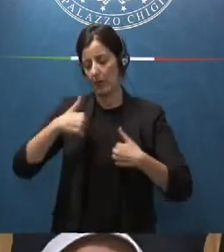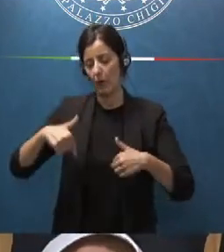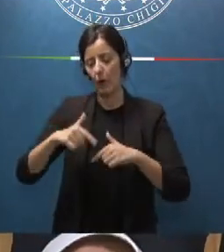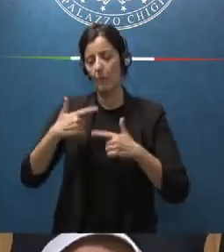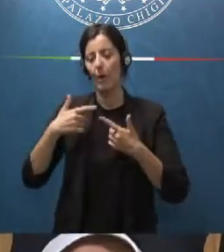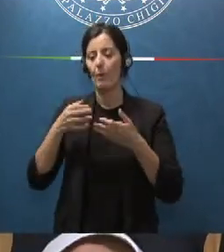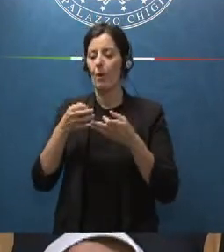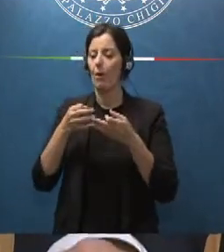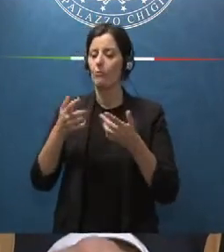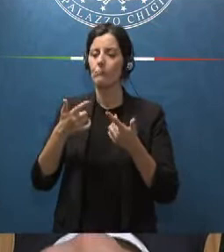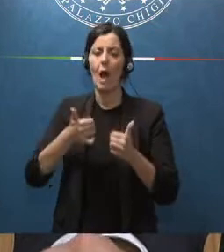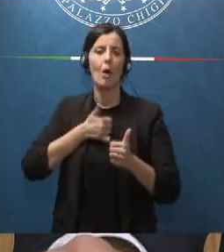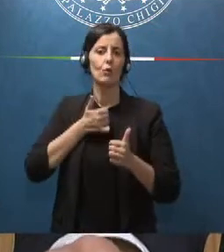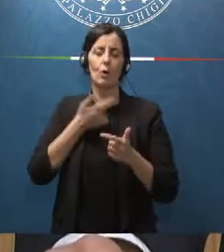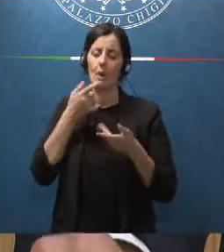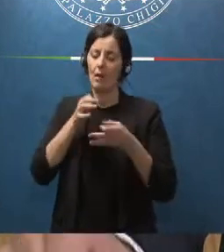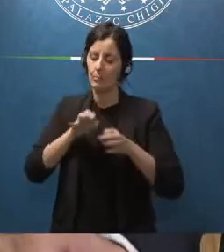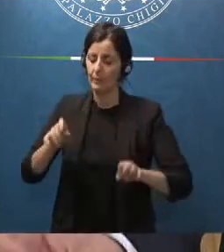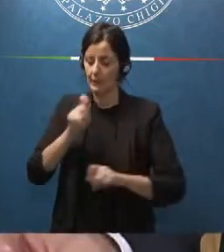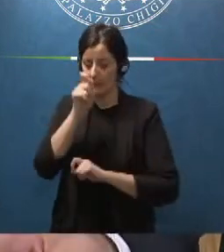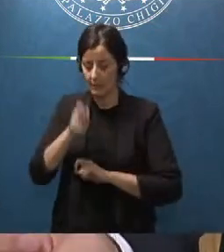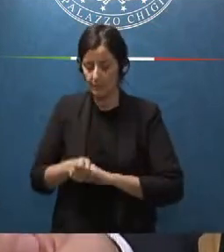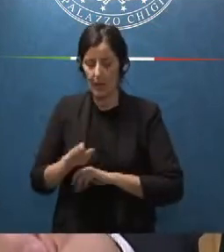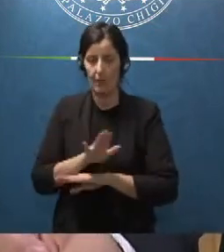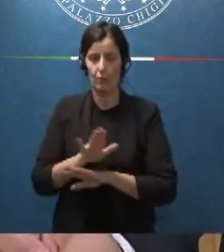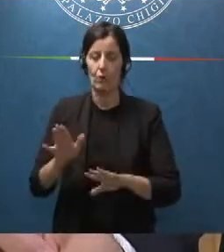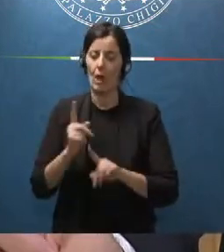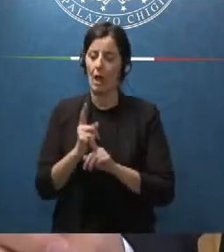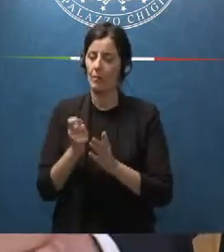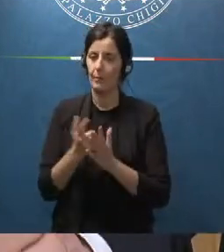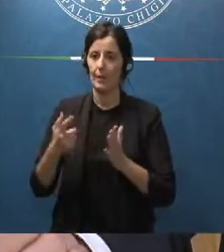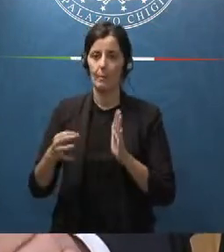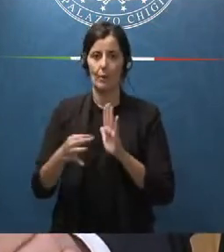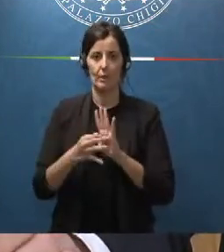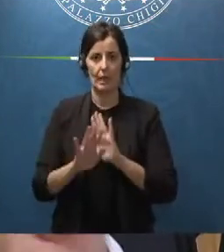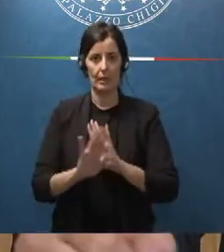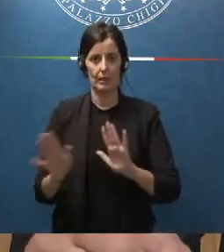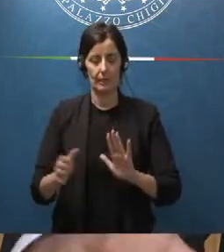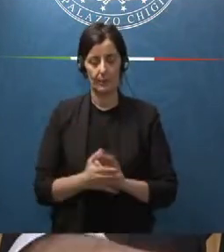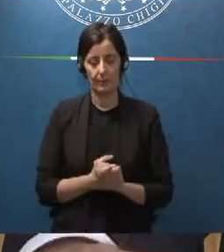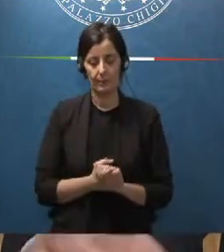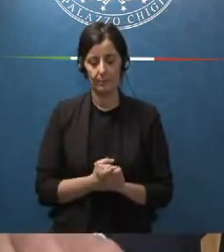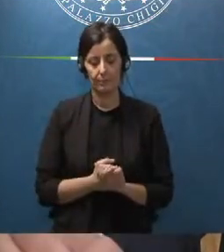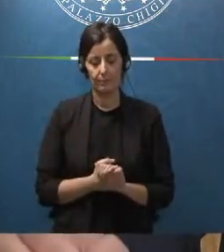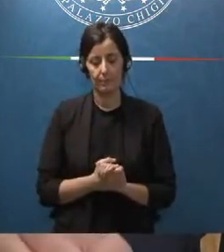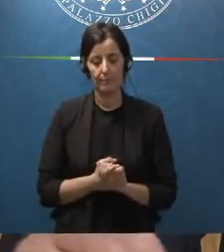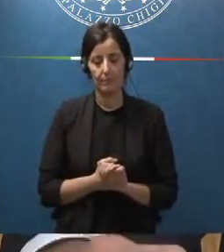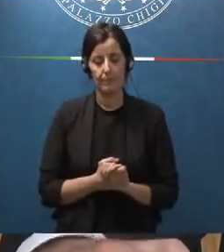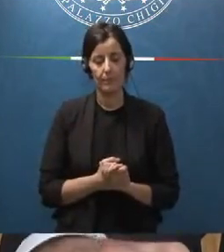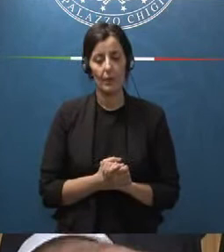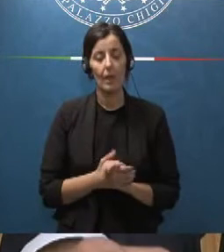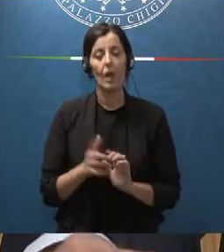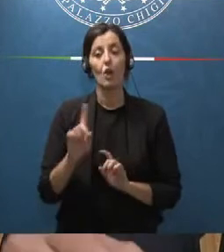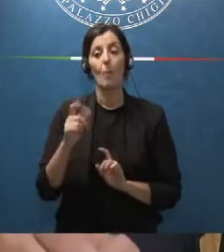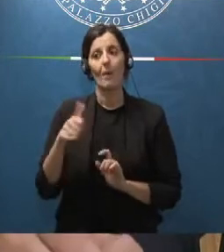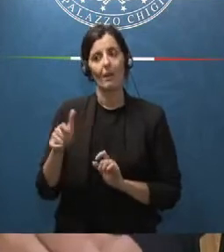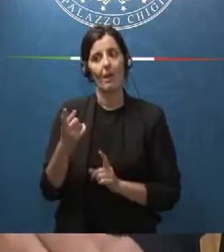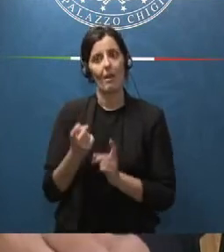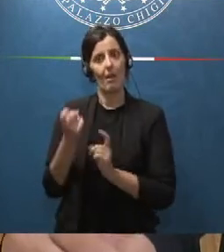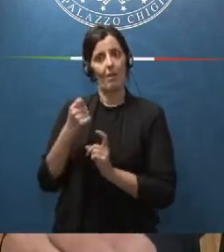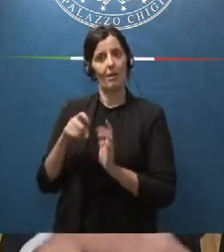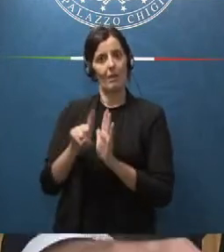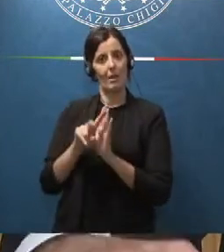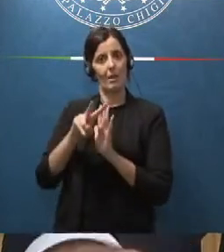rispetto dell'autonomia è un elemento essenziale non soltanto perché lo stabilisca la norma